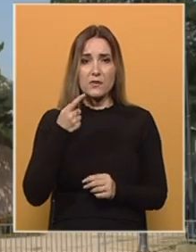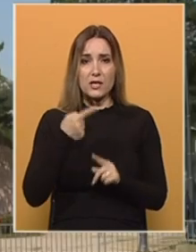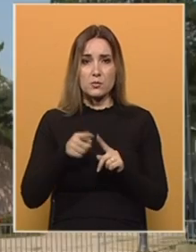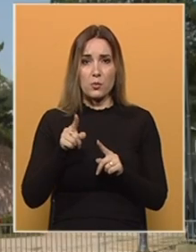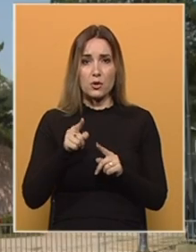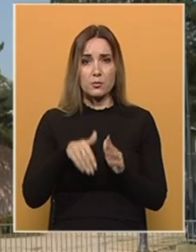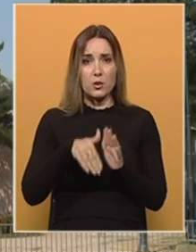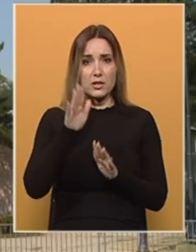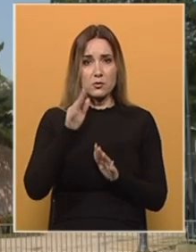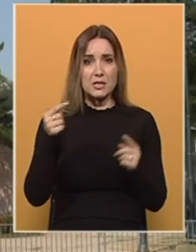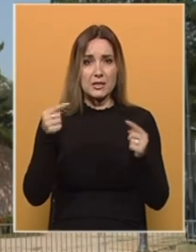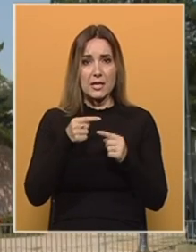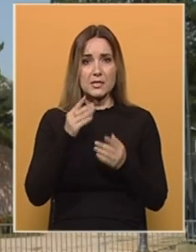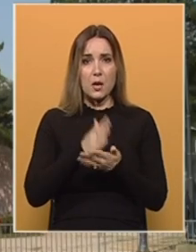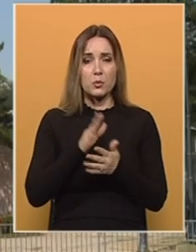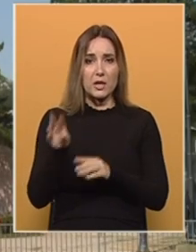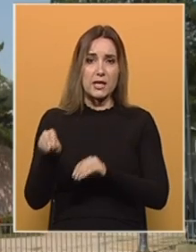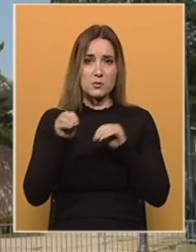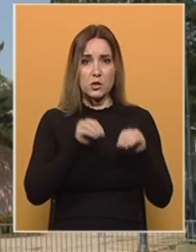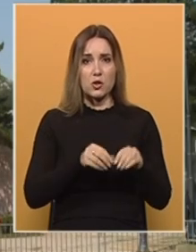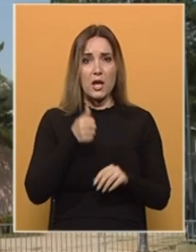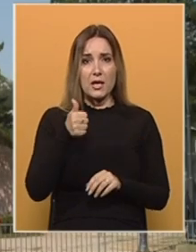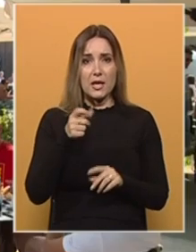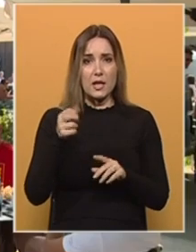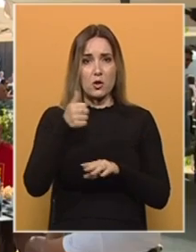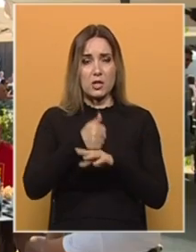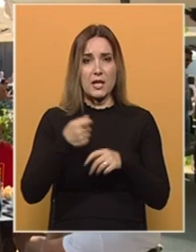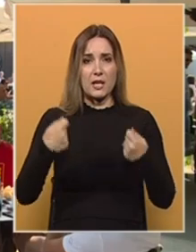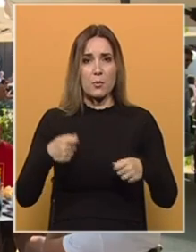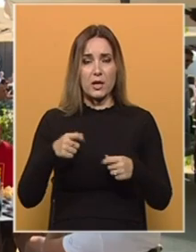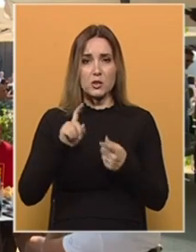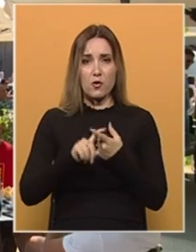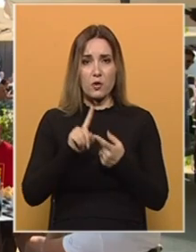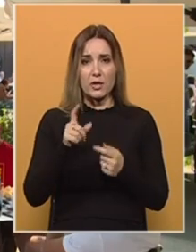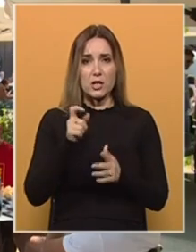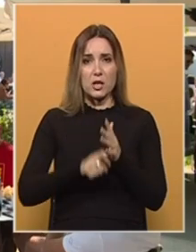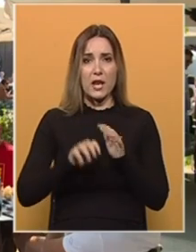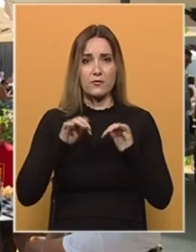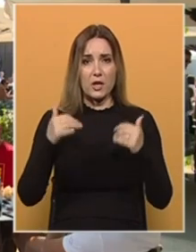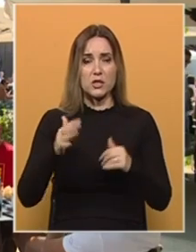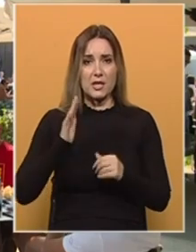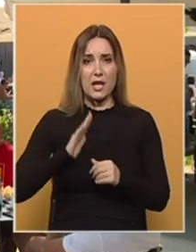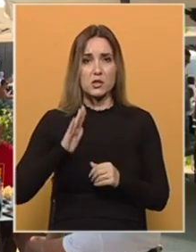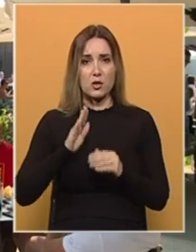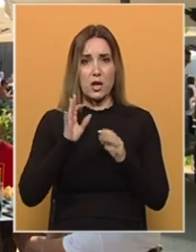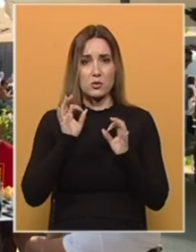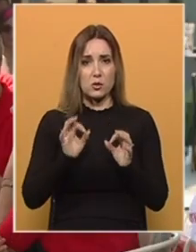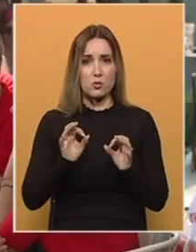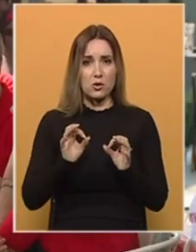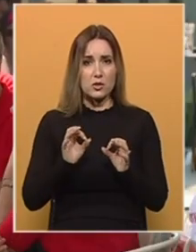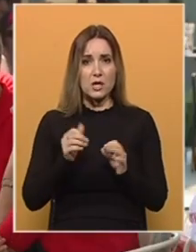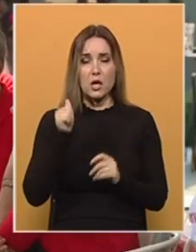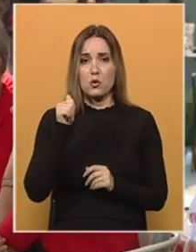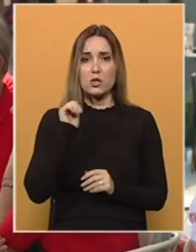zbog podignutih tenzija ono bude izmišteno. Jedan od čelnika Demokratskog fronta i član Viječa za nacionalnu sigurnost Milan Knežević